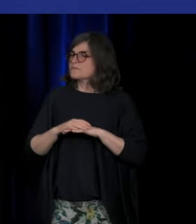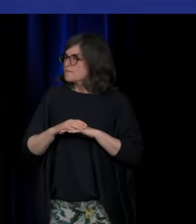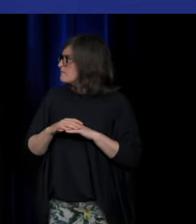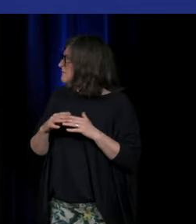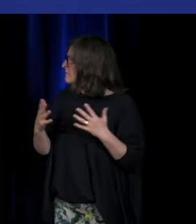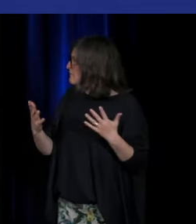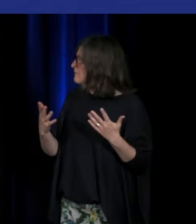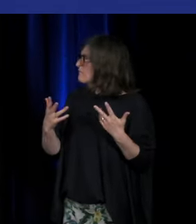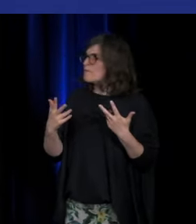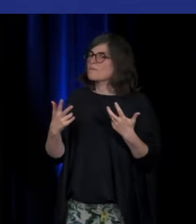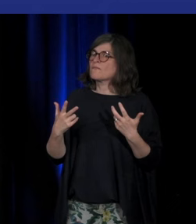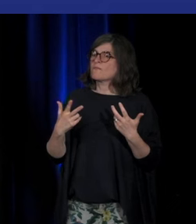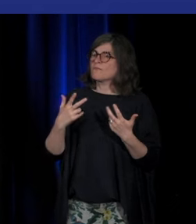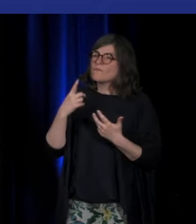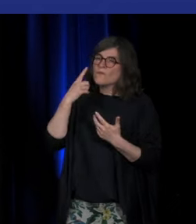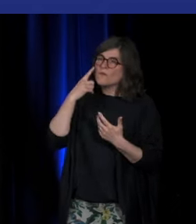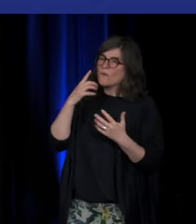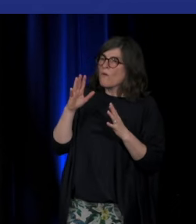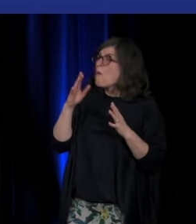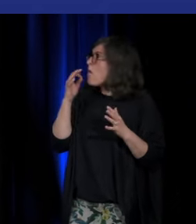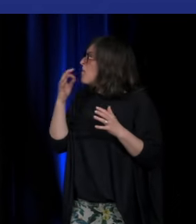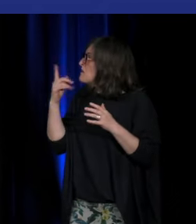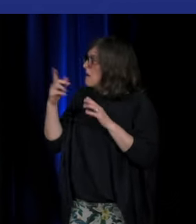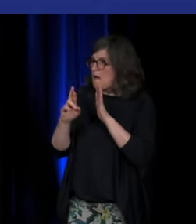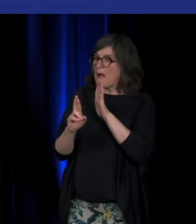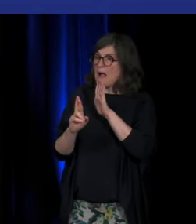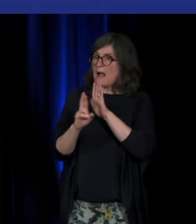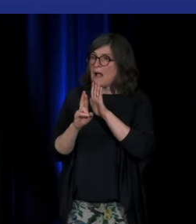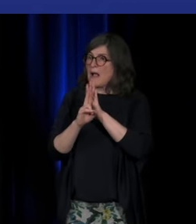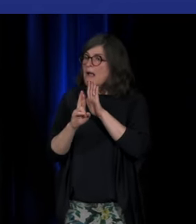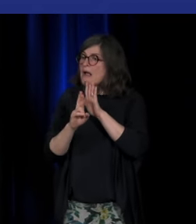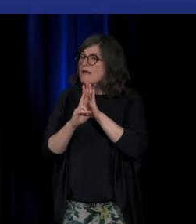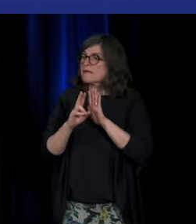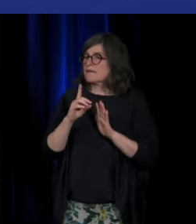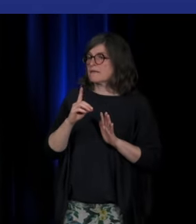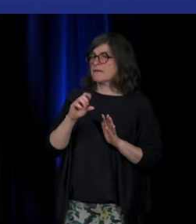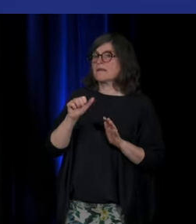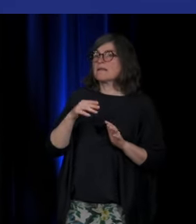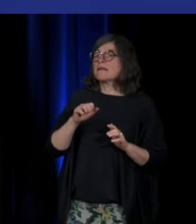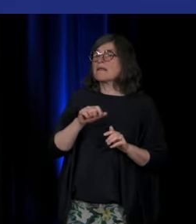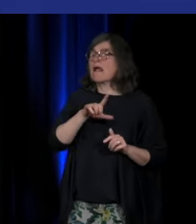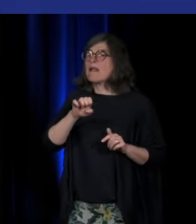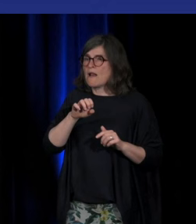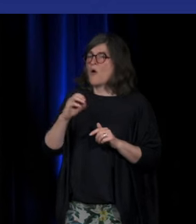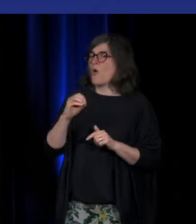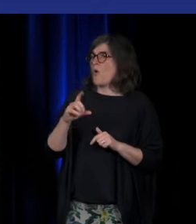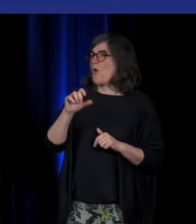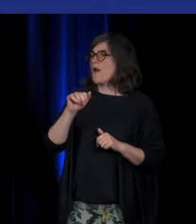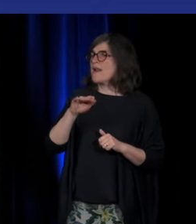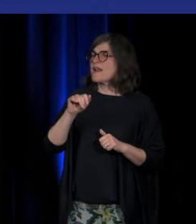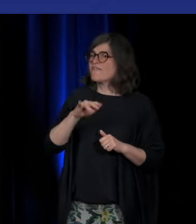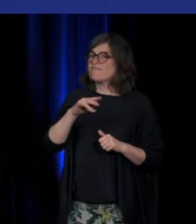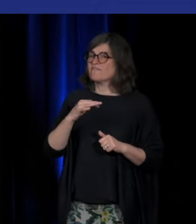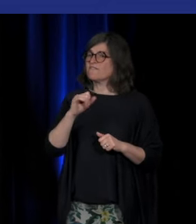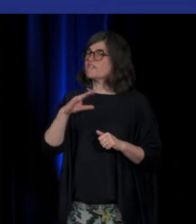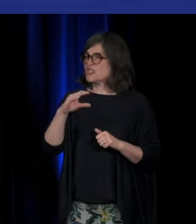on croit, on dit, la référence de Daniel Gourevitch, qui est la première trace, en fait, dans l